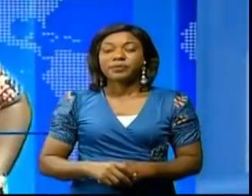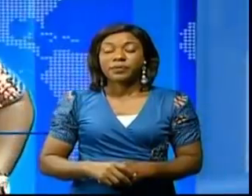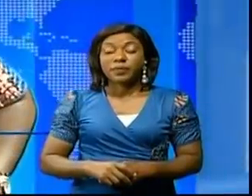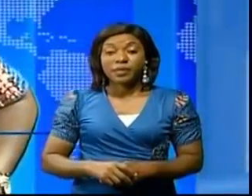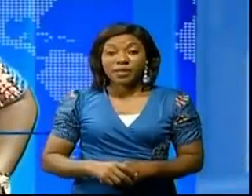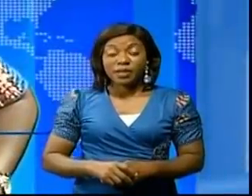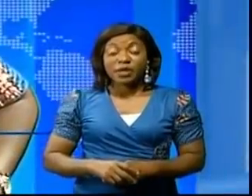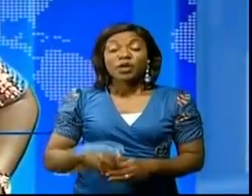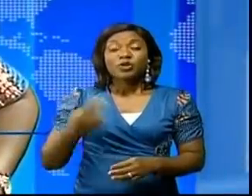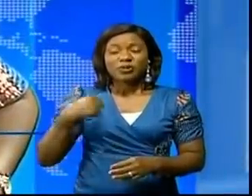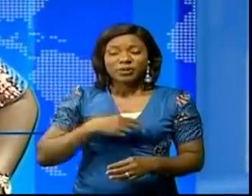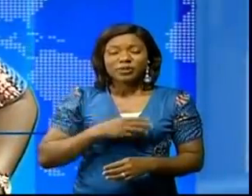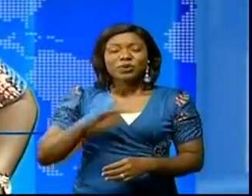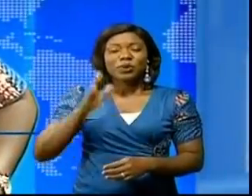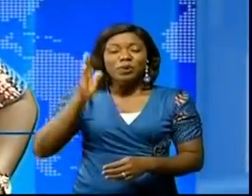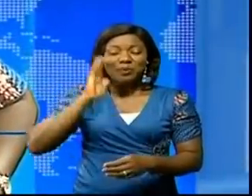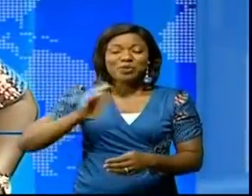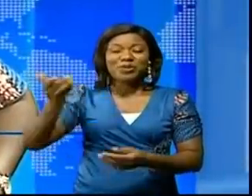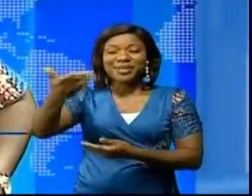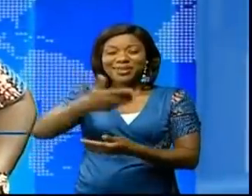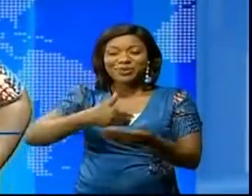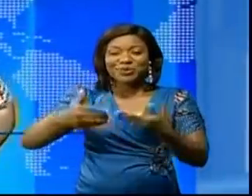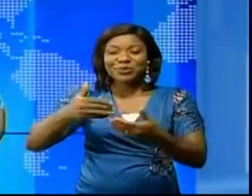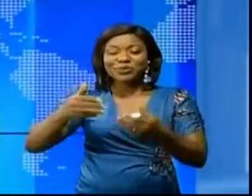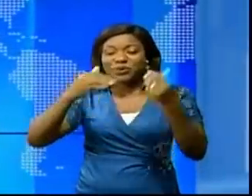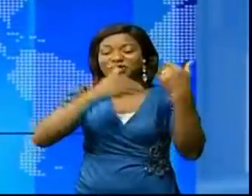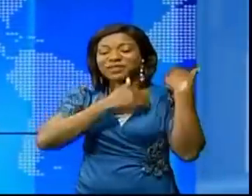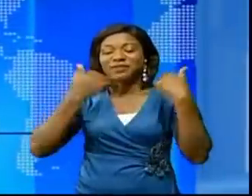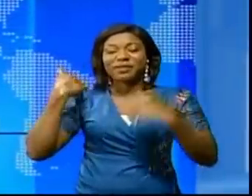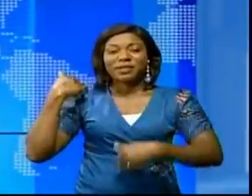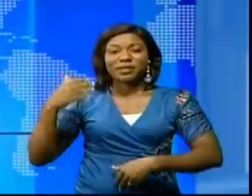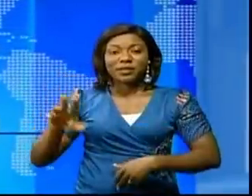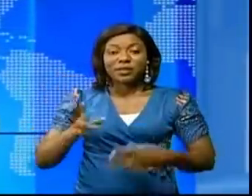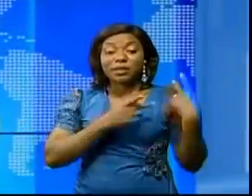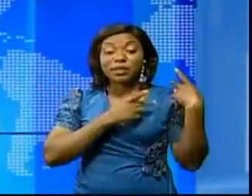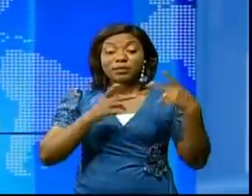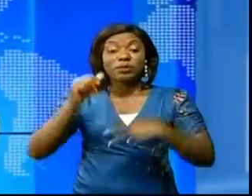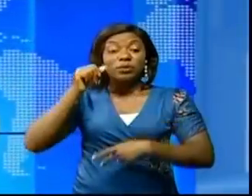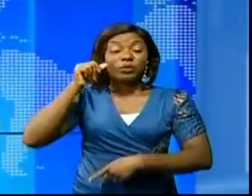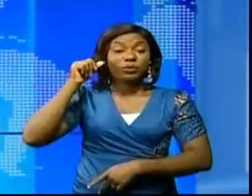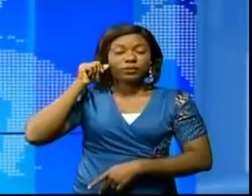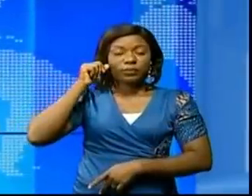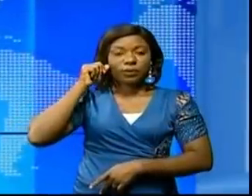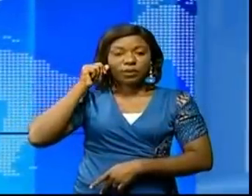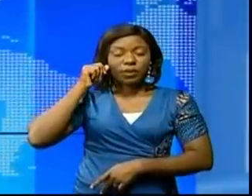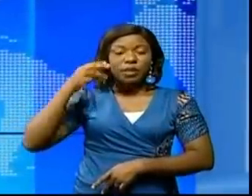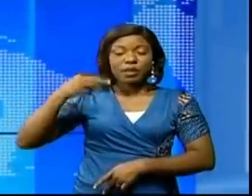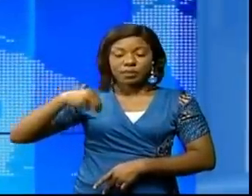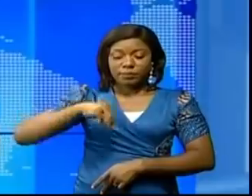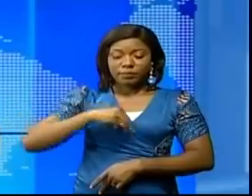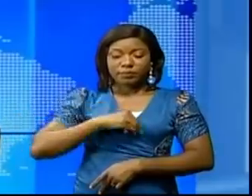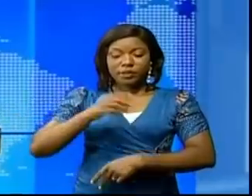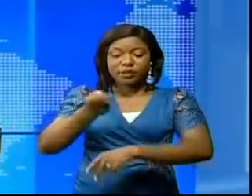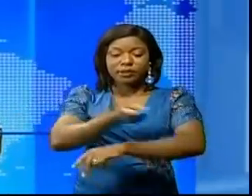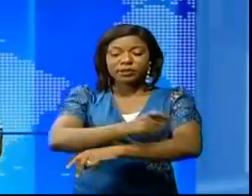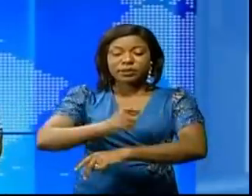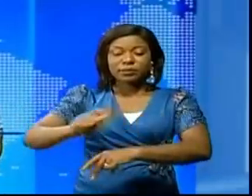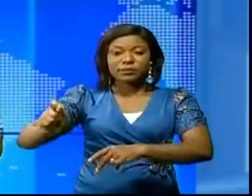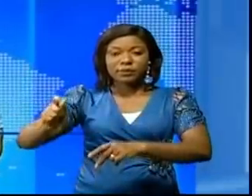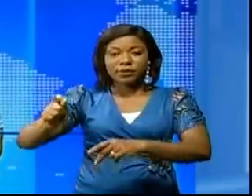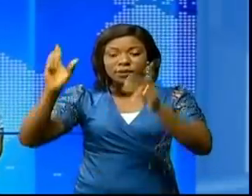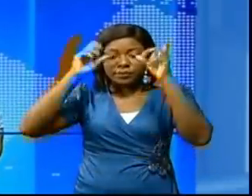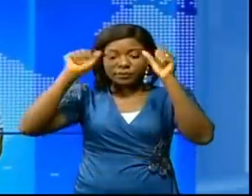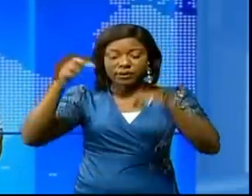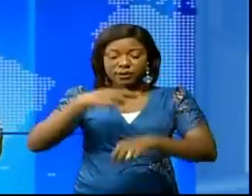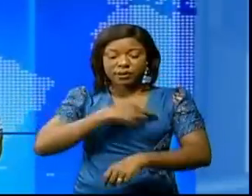Nous disons tous bon retour au chef de l'État. C'est depuis hier que le membre du cabinet du président de la République sont en